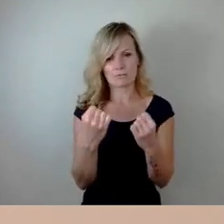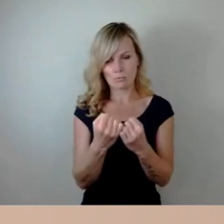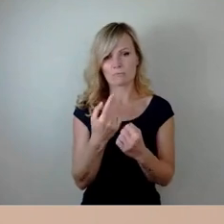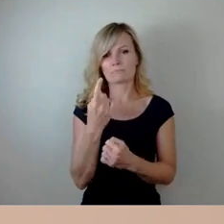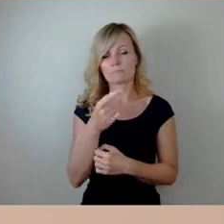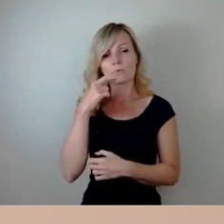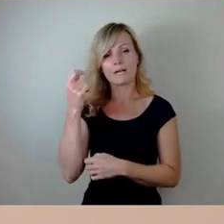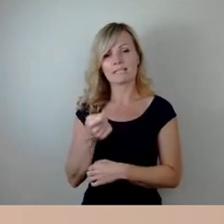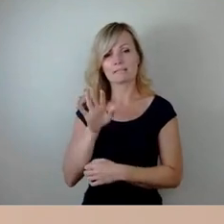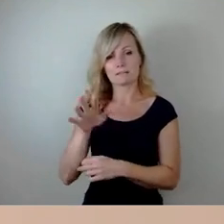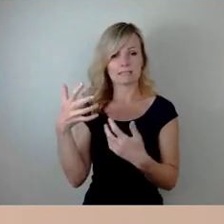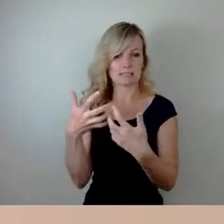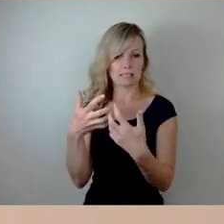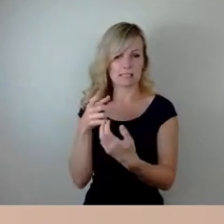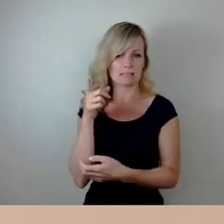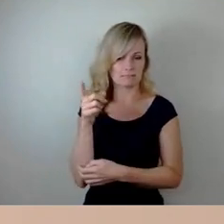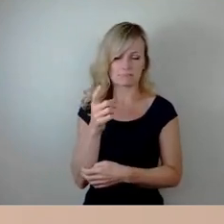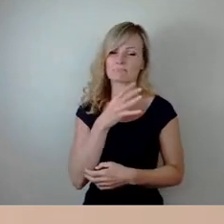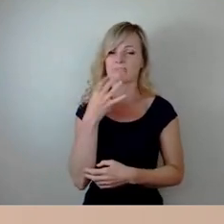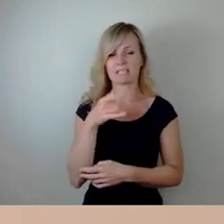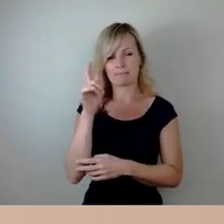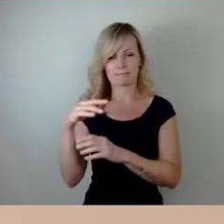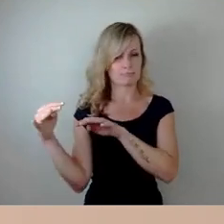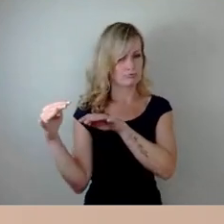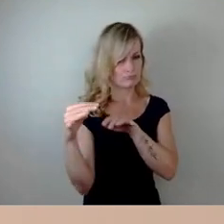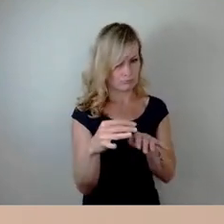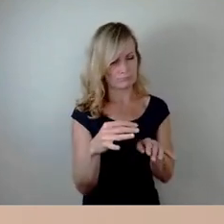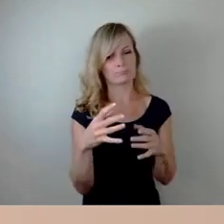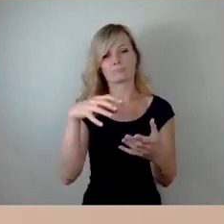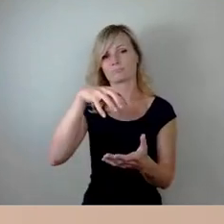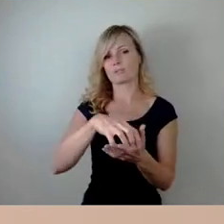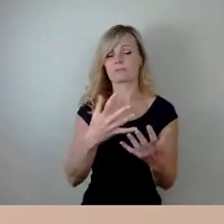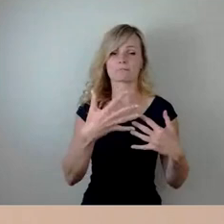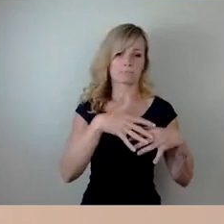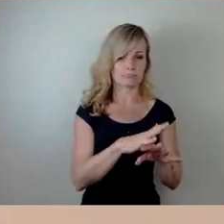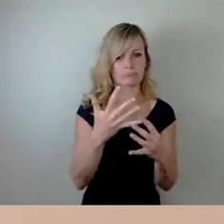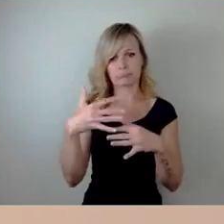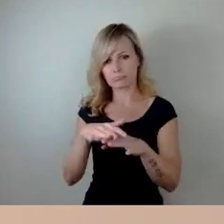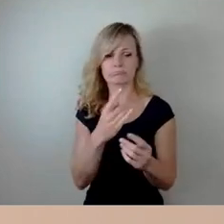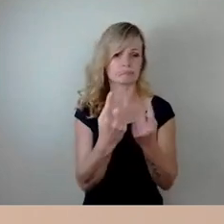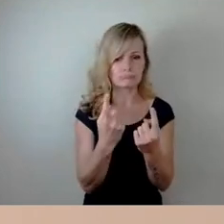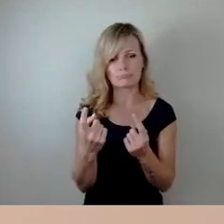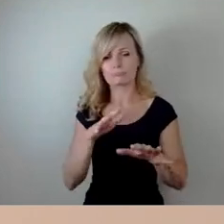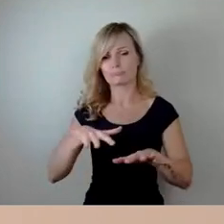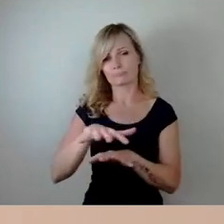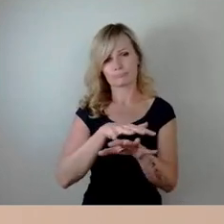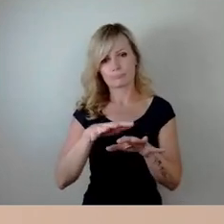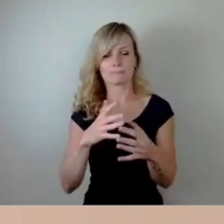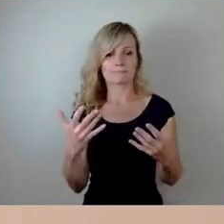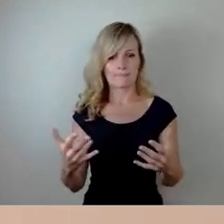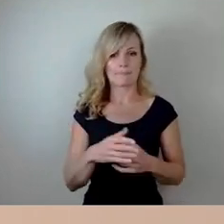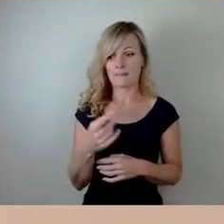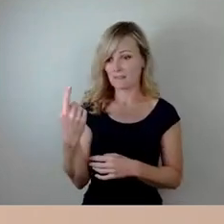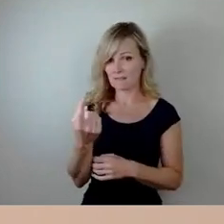haben wir viele, viele Menschen in die Stadt integriert, die von heute auf